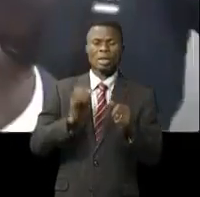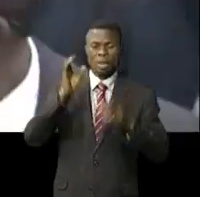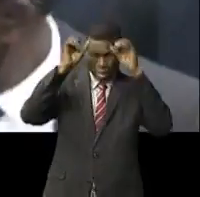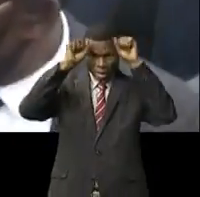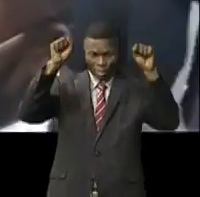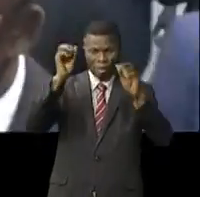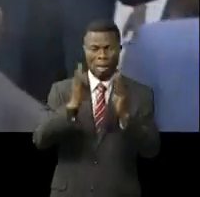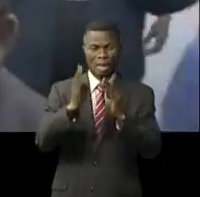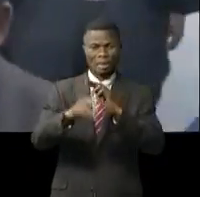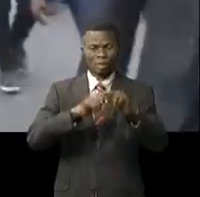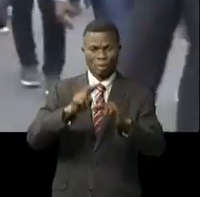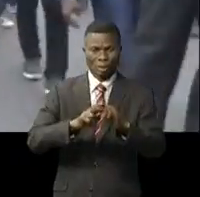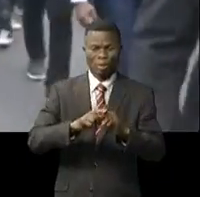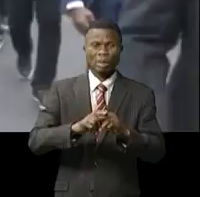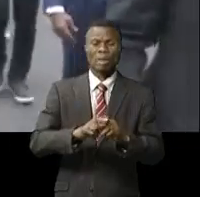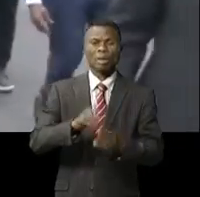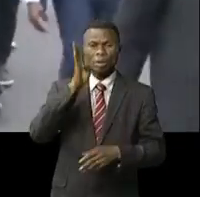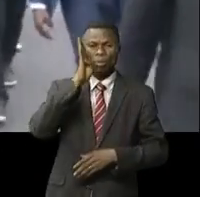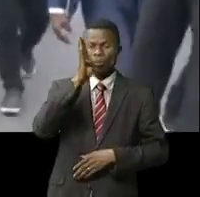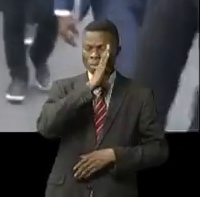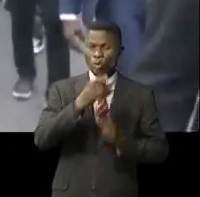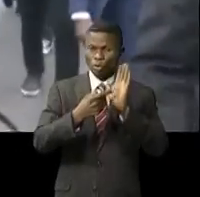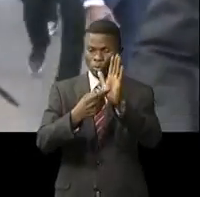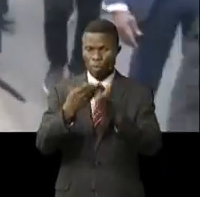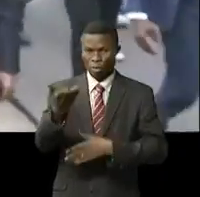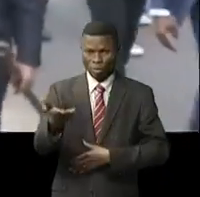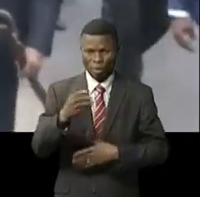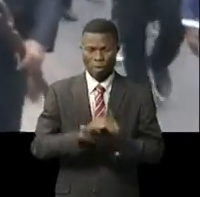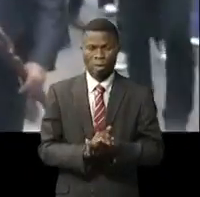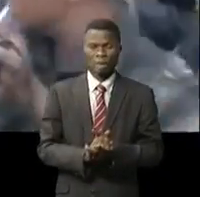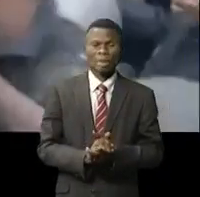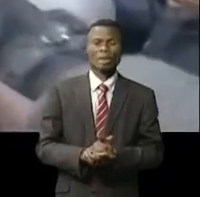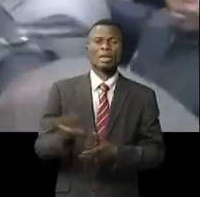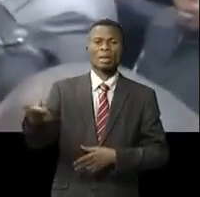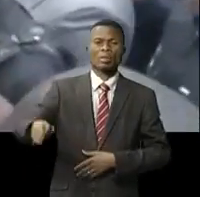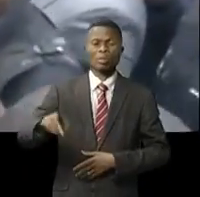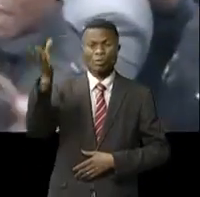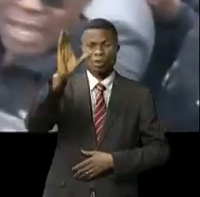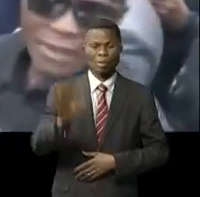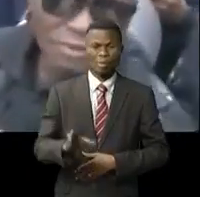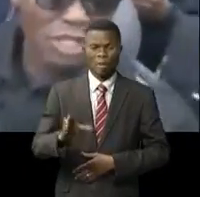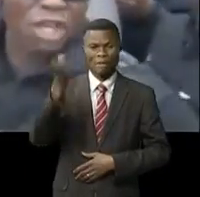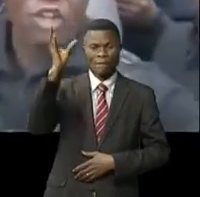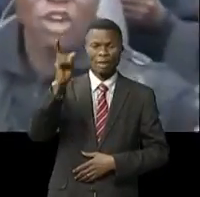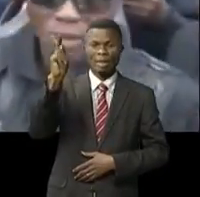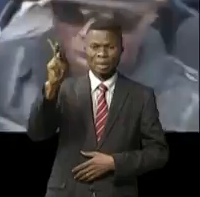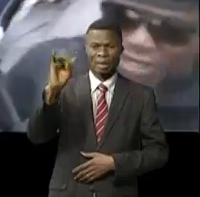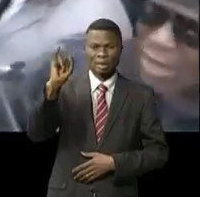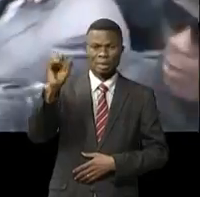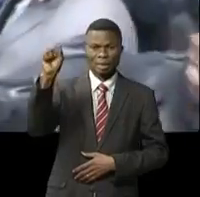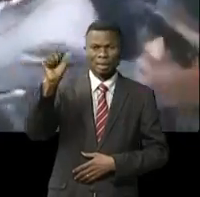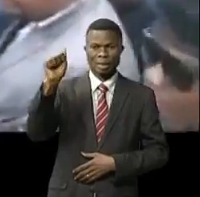de l'Assemblée nationale veut imprimer à son institution. C'est à Kissantou, dans la province du Congo central, que Christophe